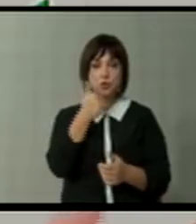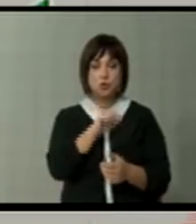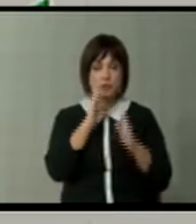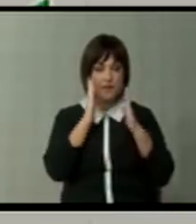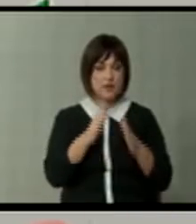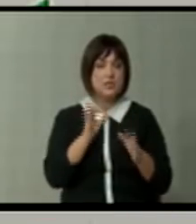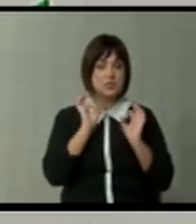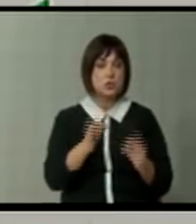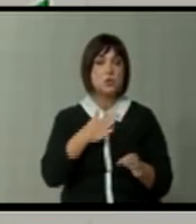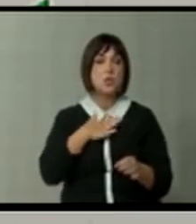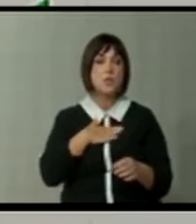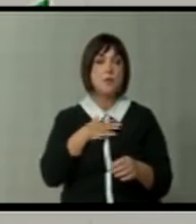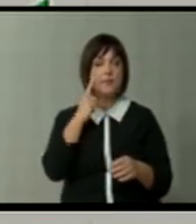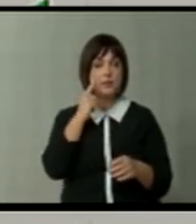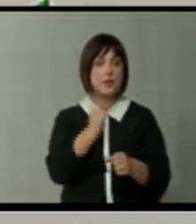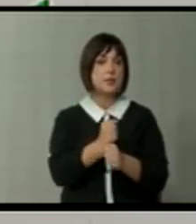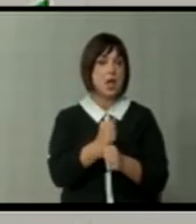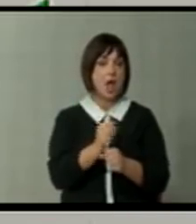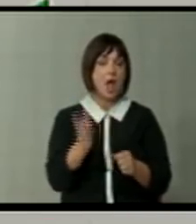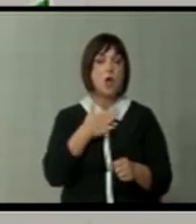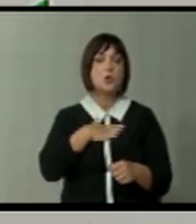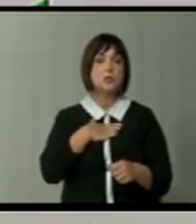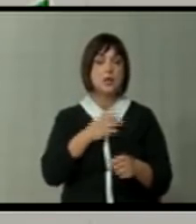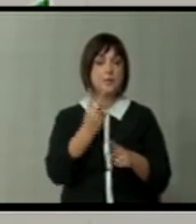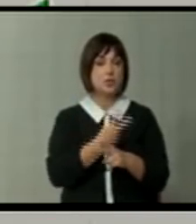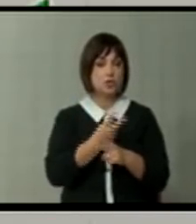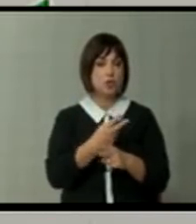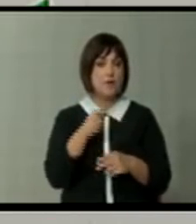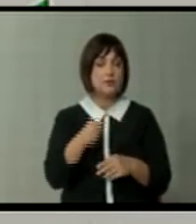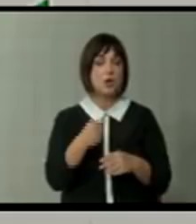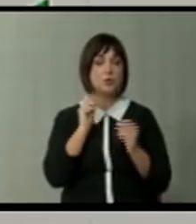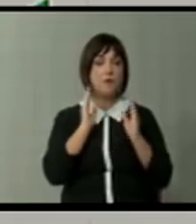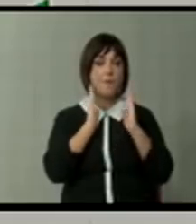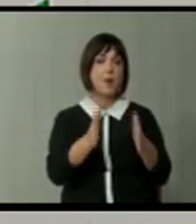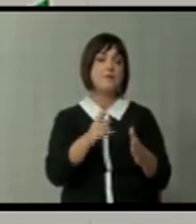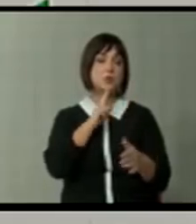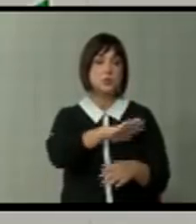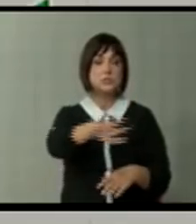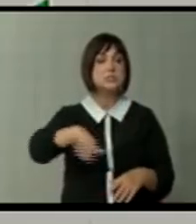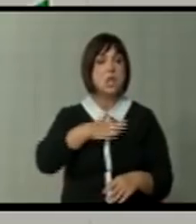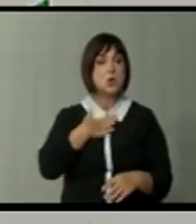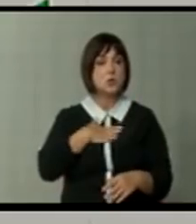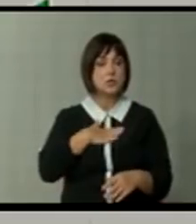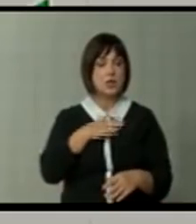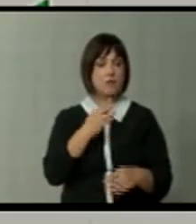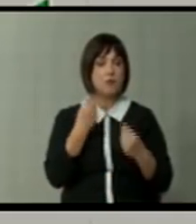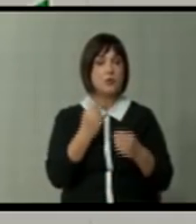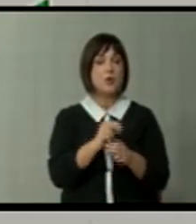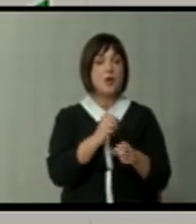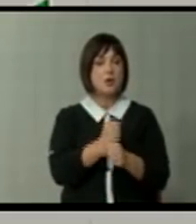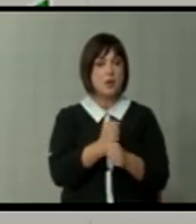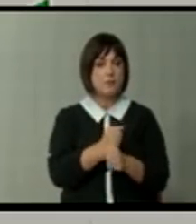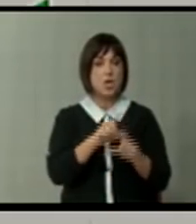верувам, сигурно има, ќе треба да го створиме. Ако сакаме, државата да ни треба поправи своко што сите го посакуваме. Имаме функционална држава,